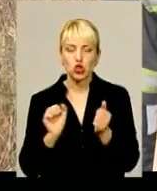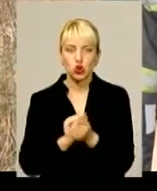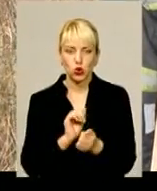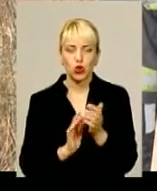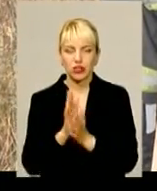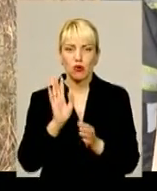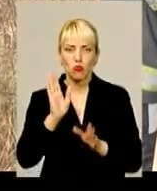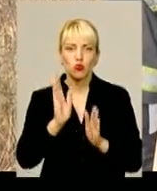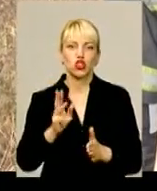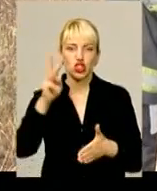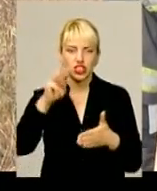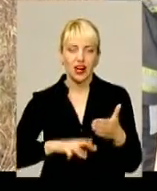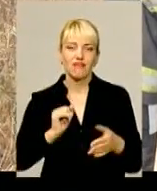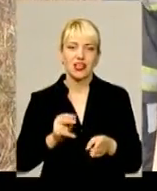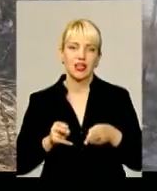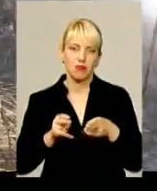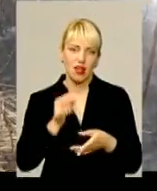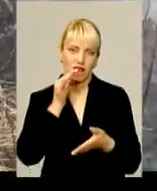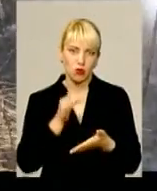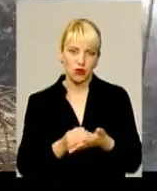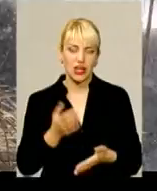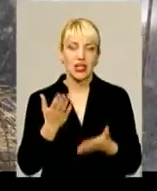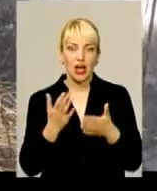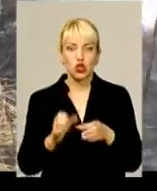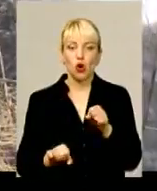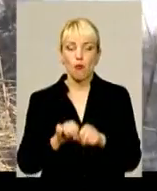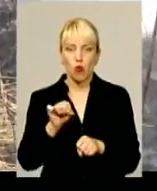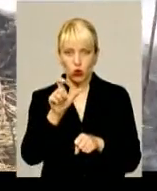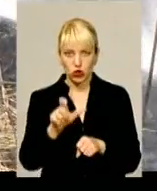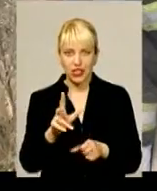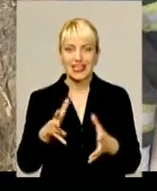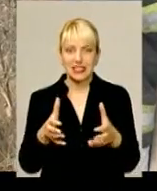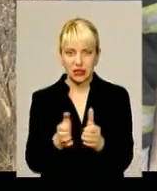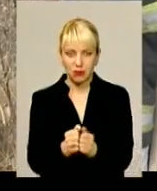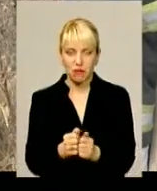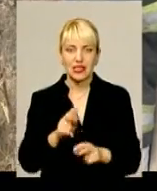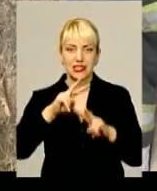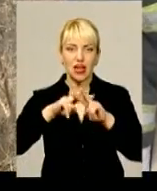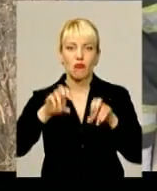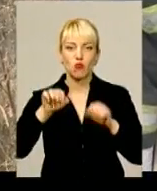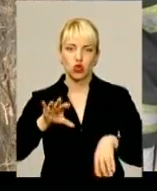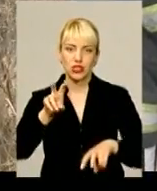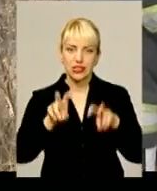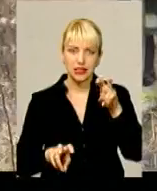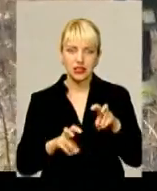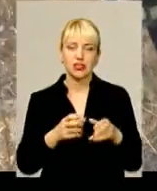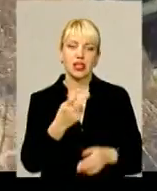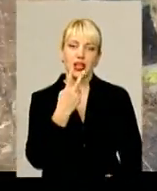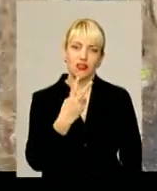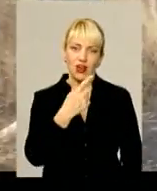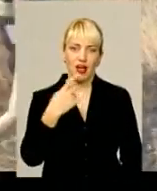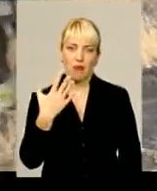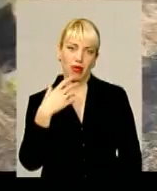передбачена навіть кримінальна відповідальність. Якщо правопорушника впіймають, за ґратами доведеться відсидіти від 2 до 5 років.